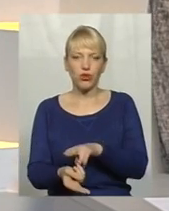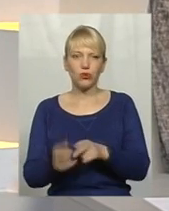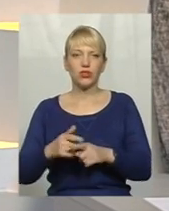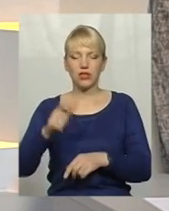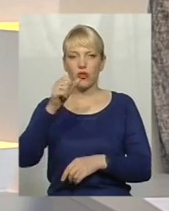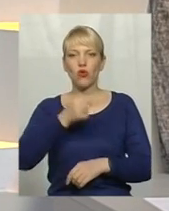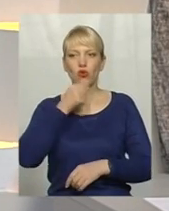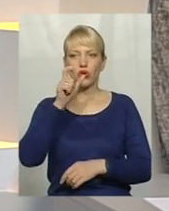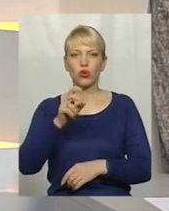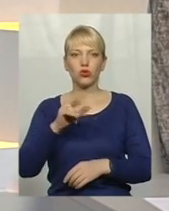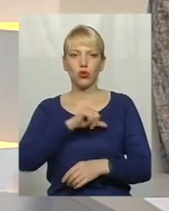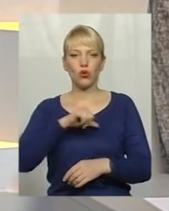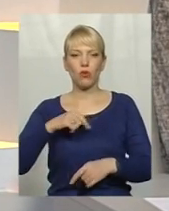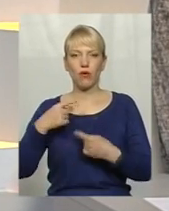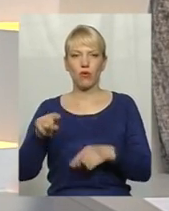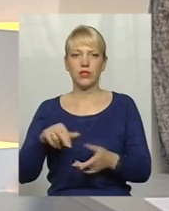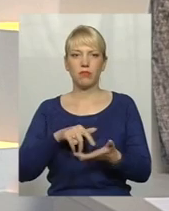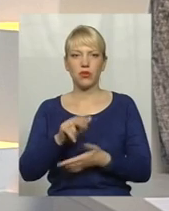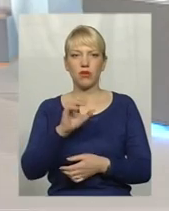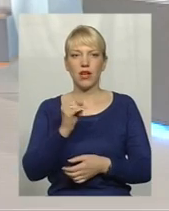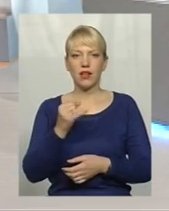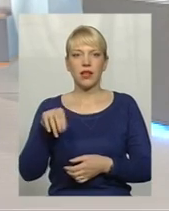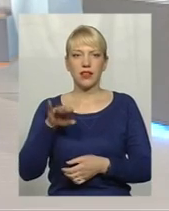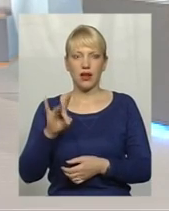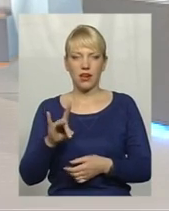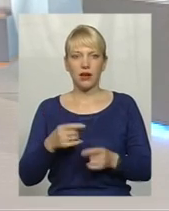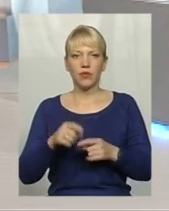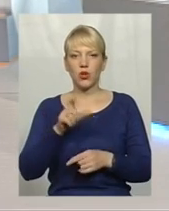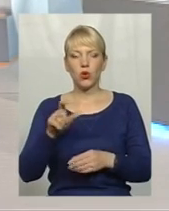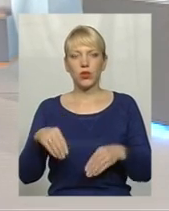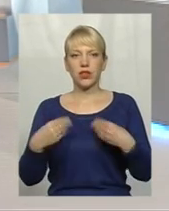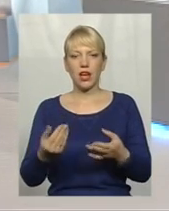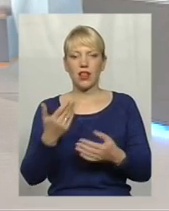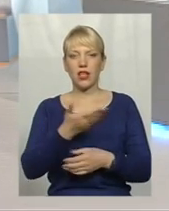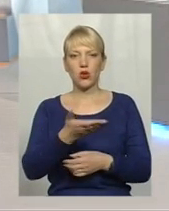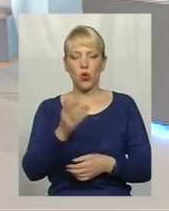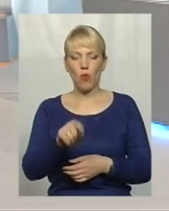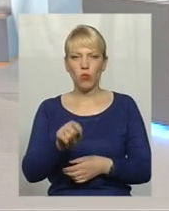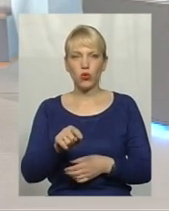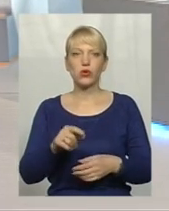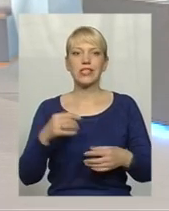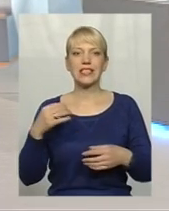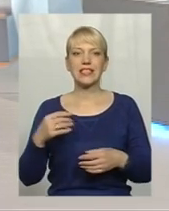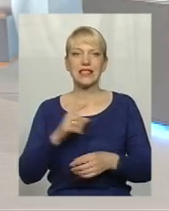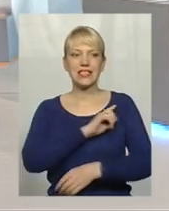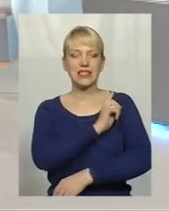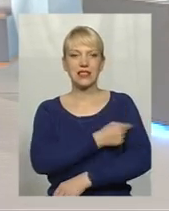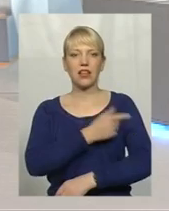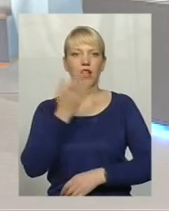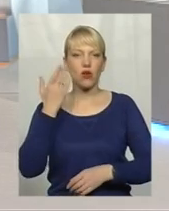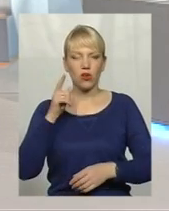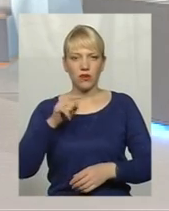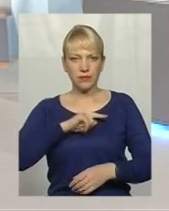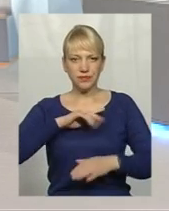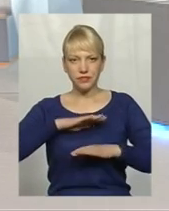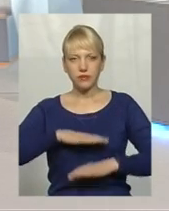чоловік, який добровольцем пішов в Айдар, і люди дали йому сили, тому що коли в нього пустились трошечки руки, то